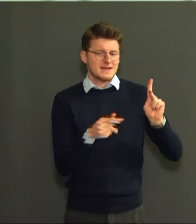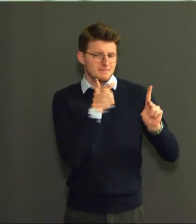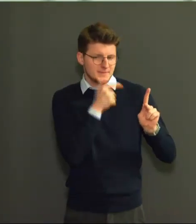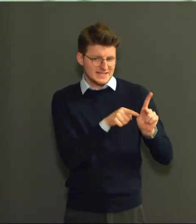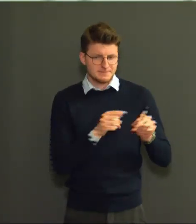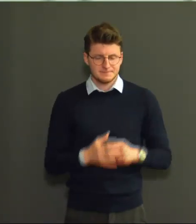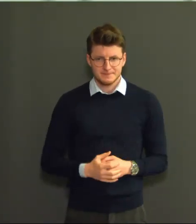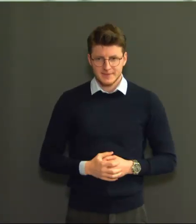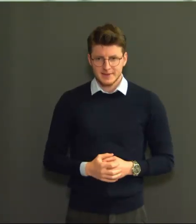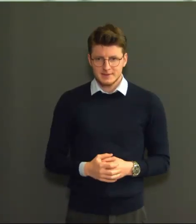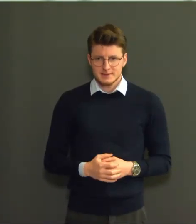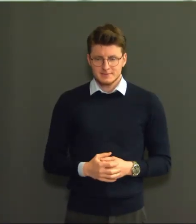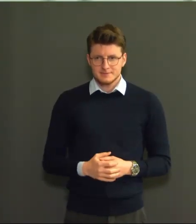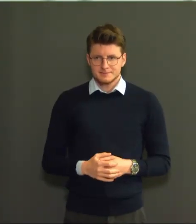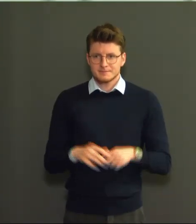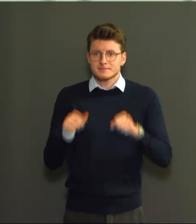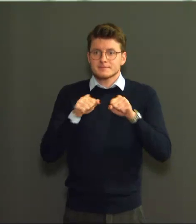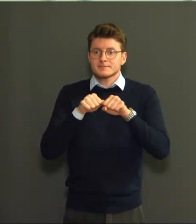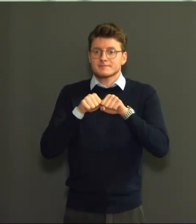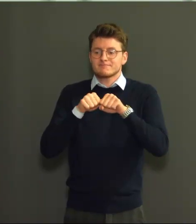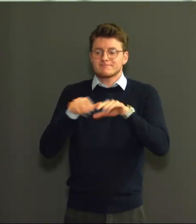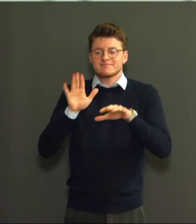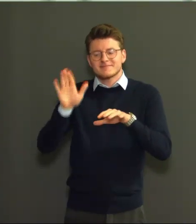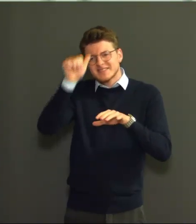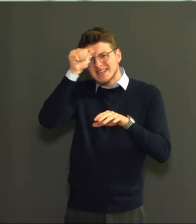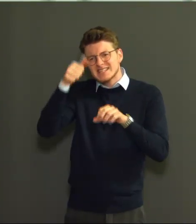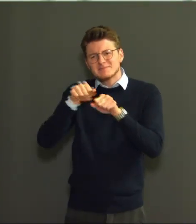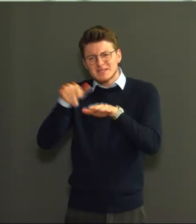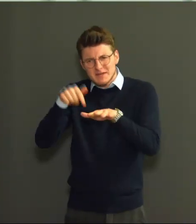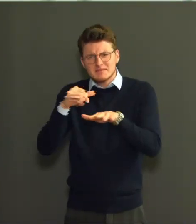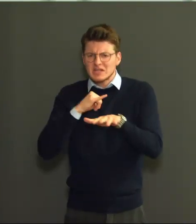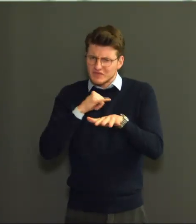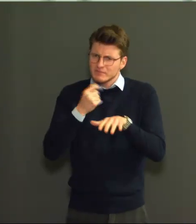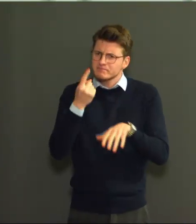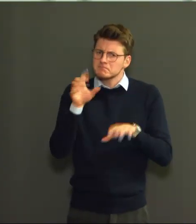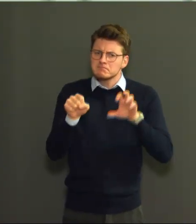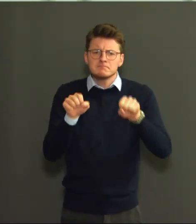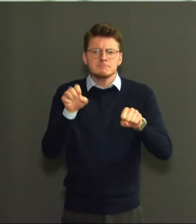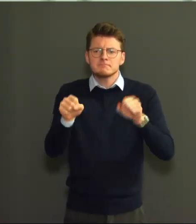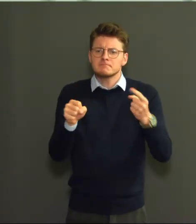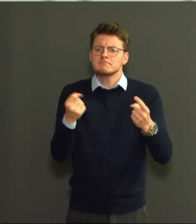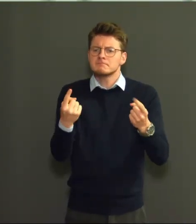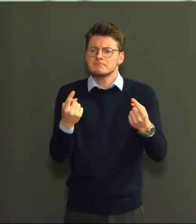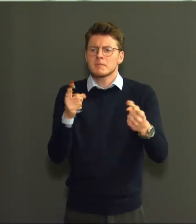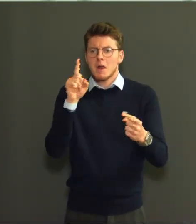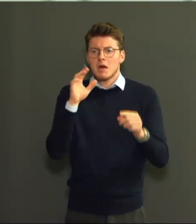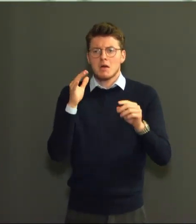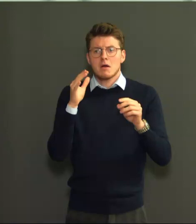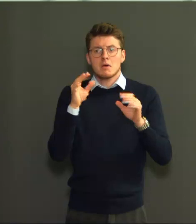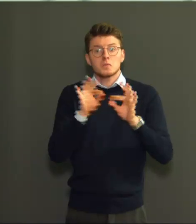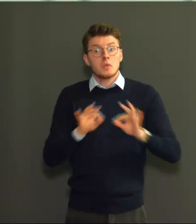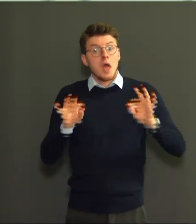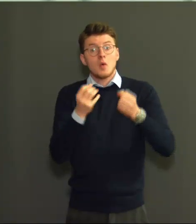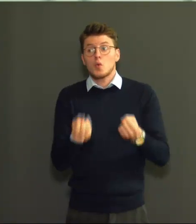Besmettingen met de Indische variant worden dus regelmatig vastgesteld, maar vertegenwoordigen nog steeds maar een